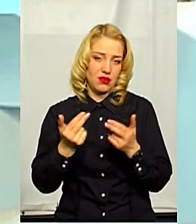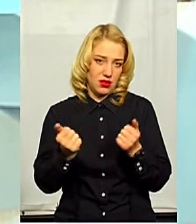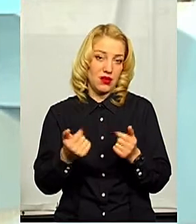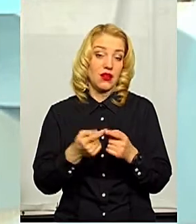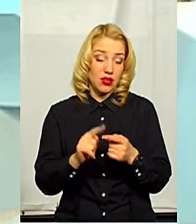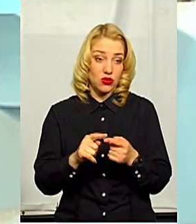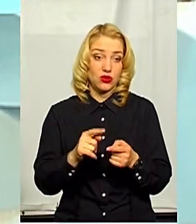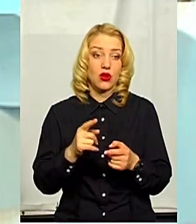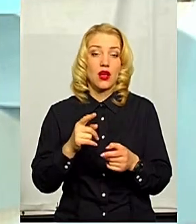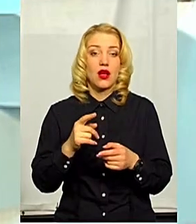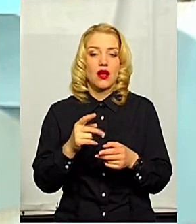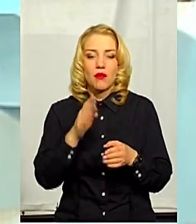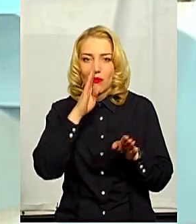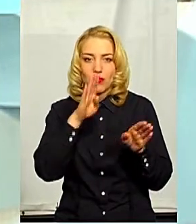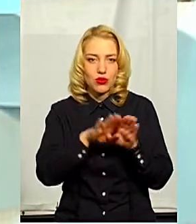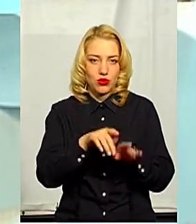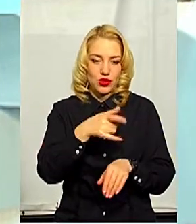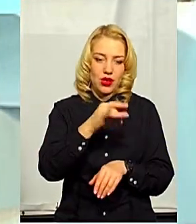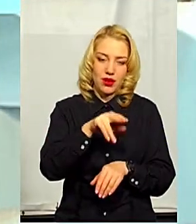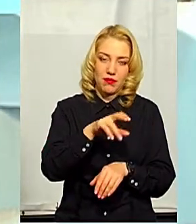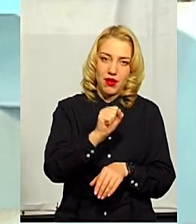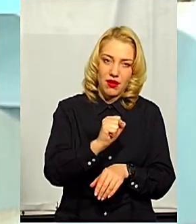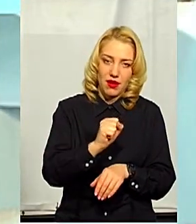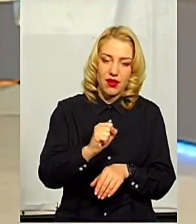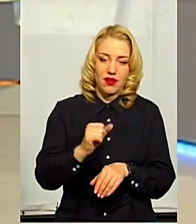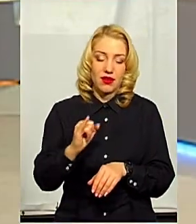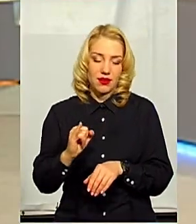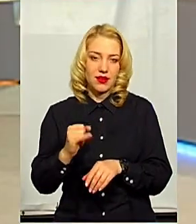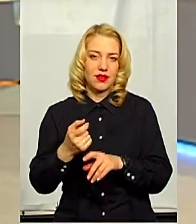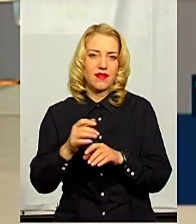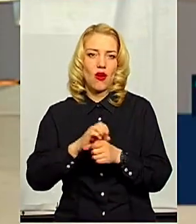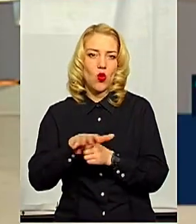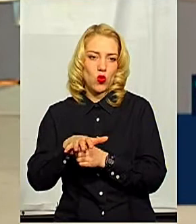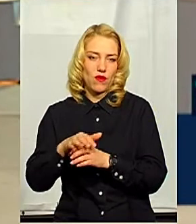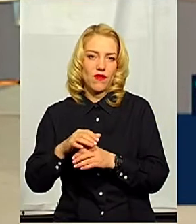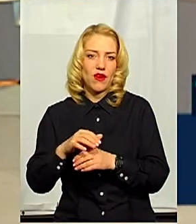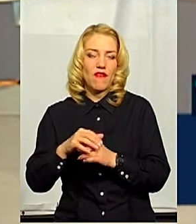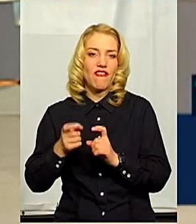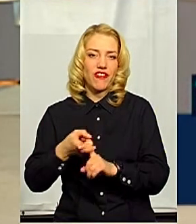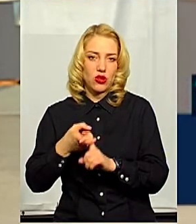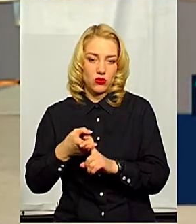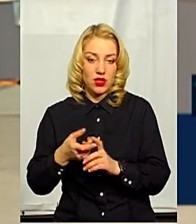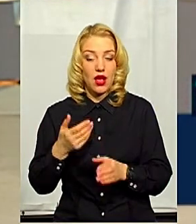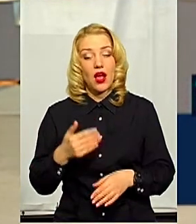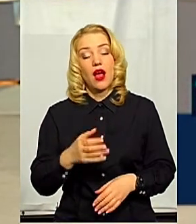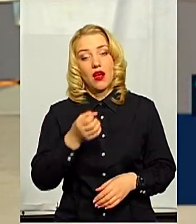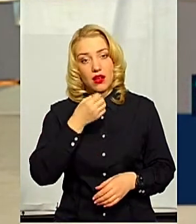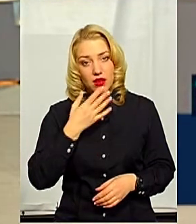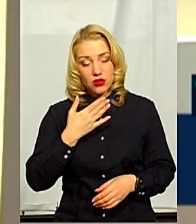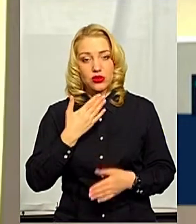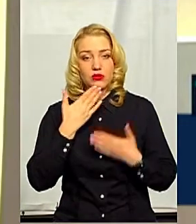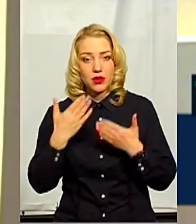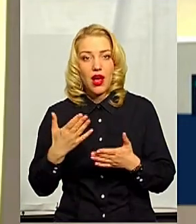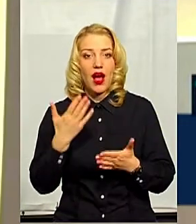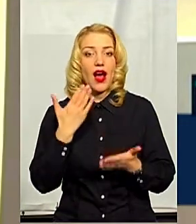клінічні прояви практично однакові. Перші клінічні прояви. Скажіть, а якби не підтверджений був цей грип